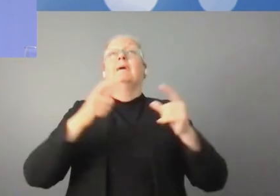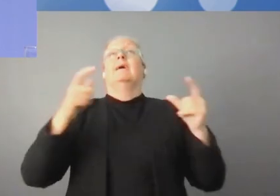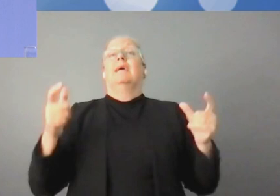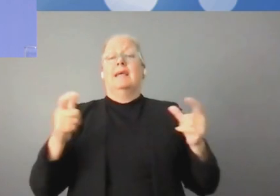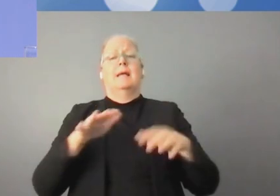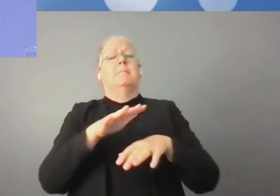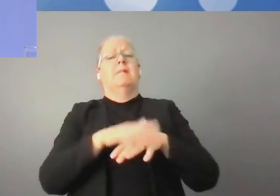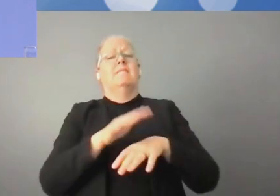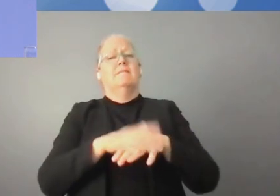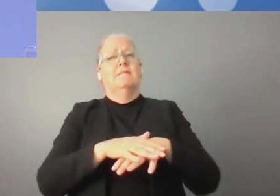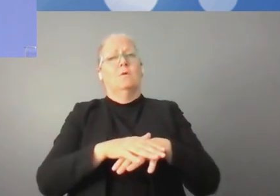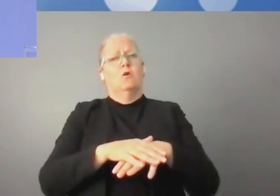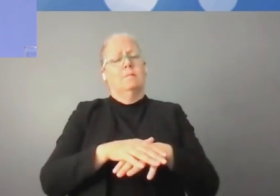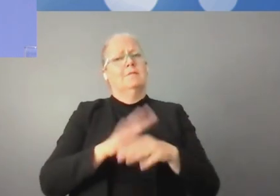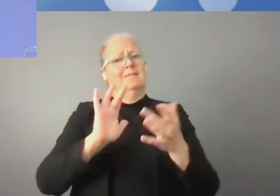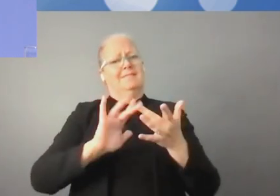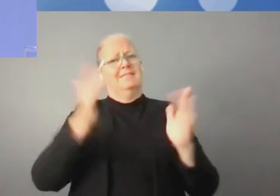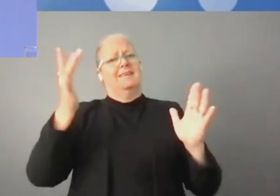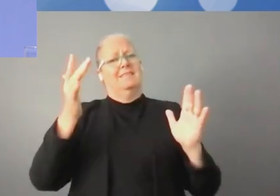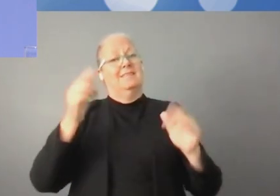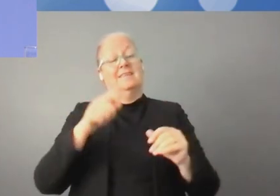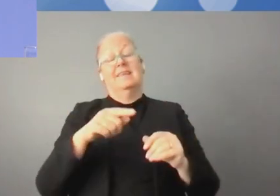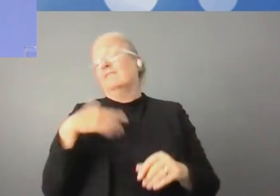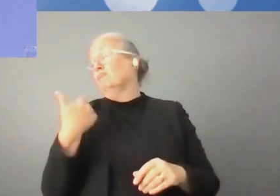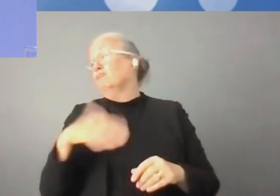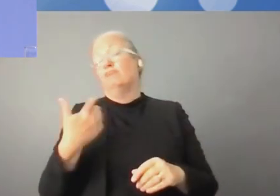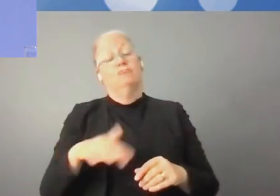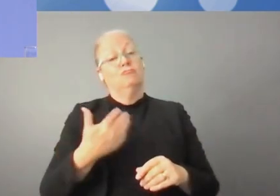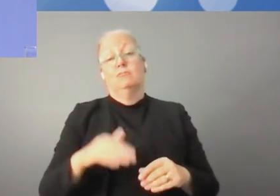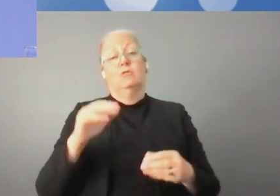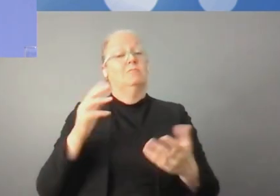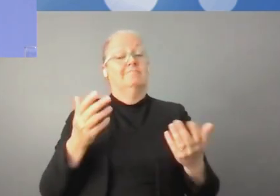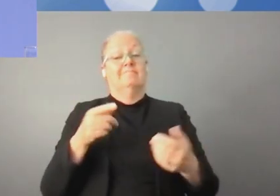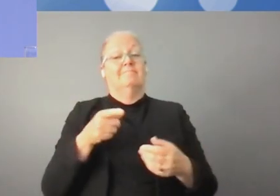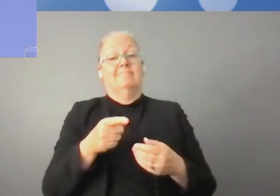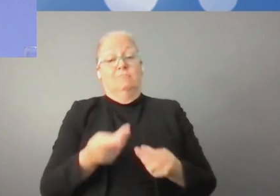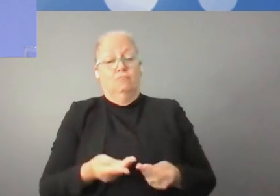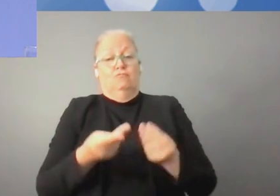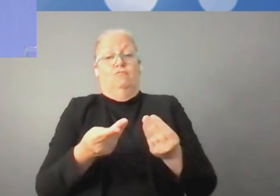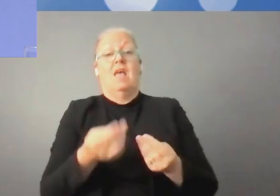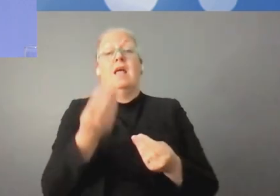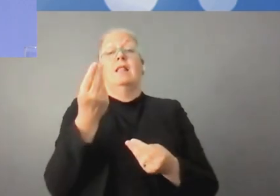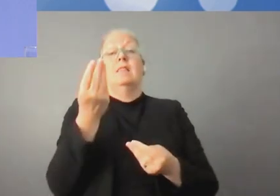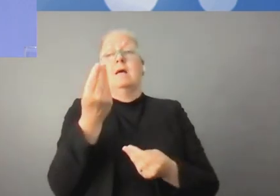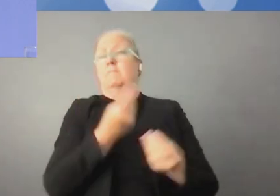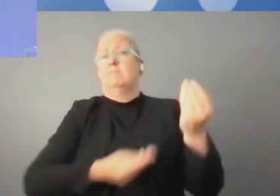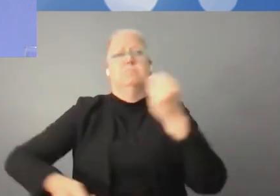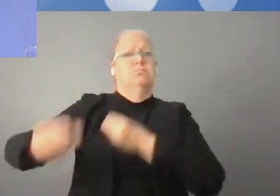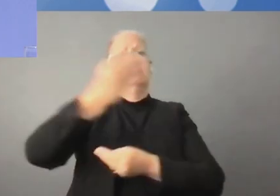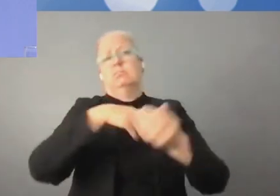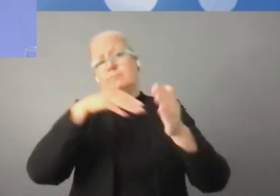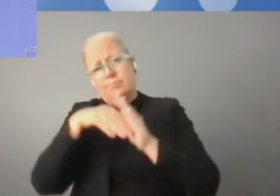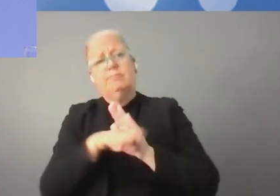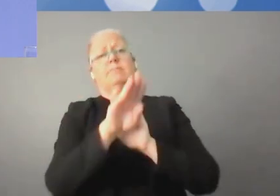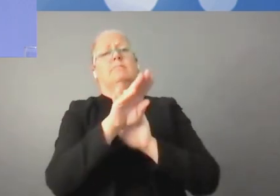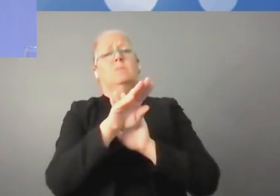dont nous n'avions jamais rêvé. Cet Internet, c'est notre bien commun le plus important et il